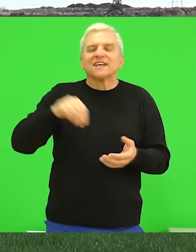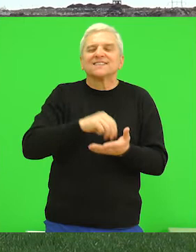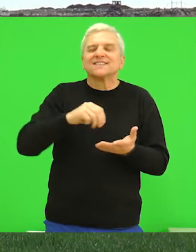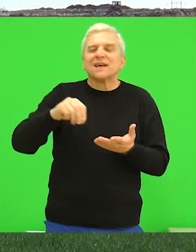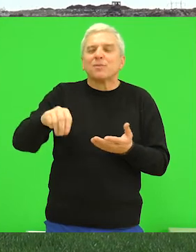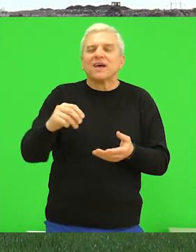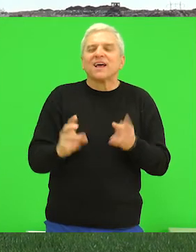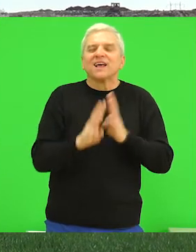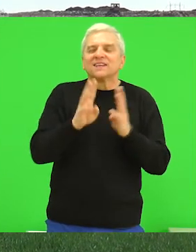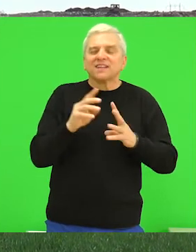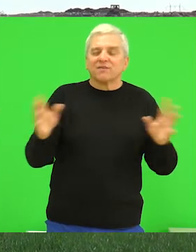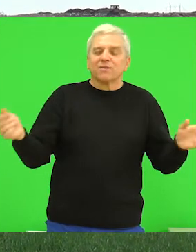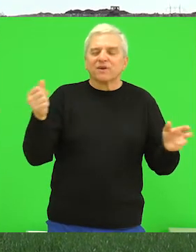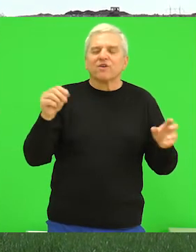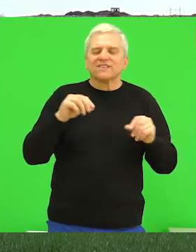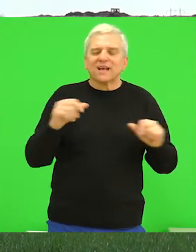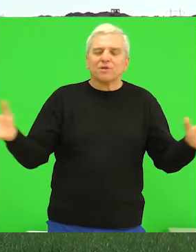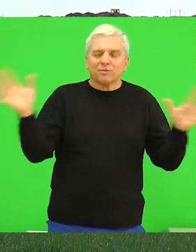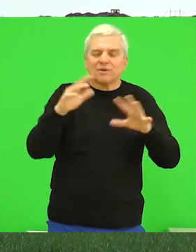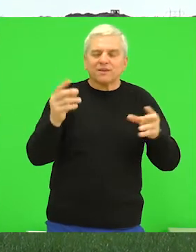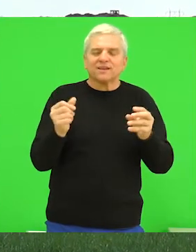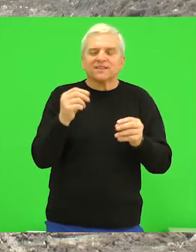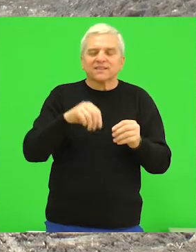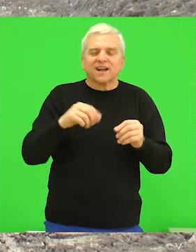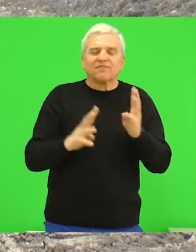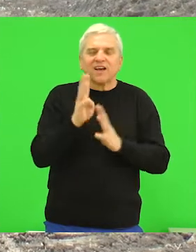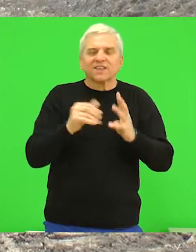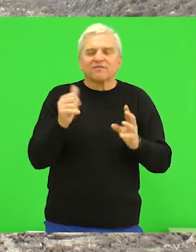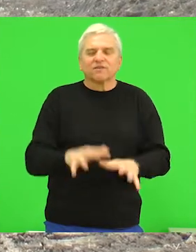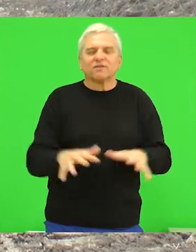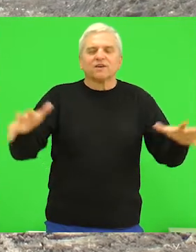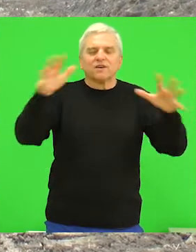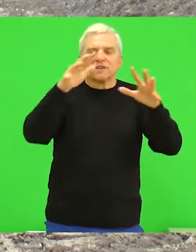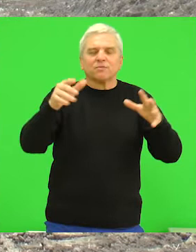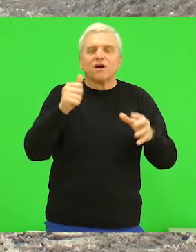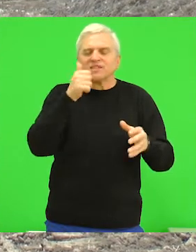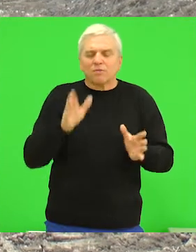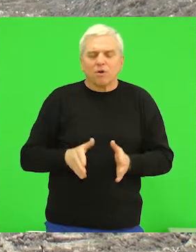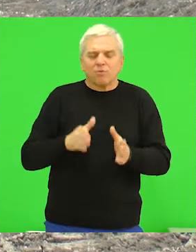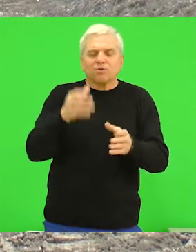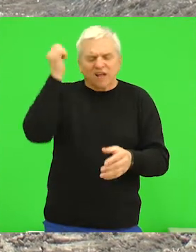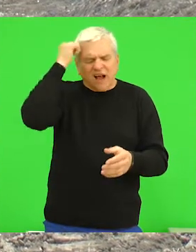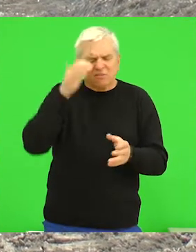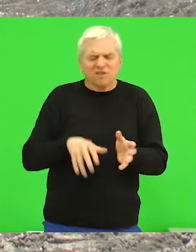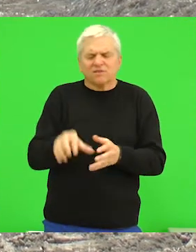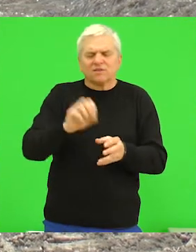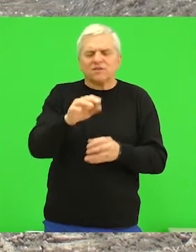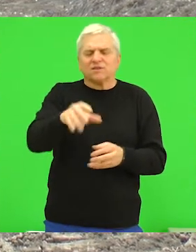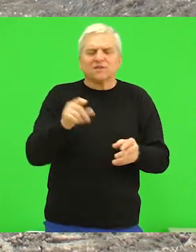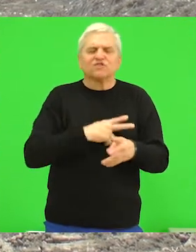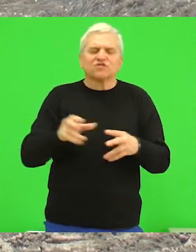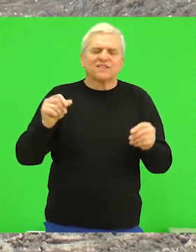trave nasipati, nabacati da se izraste trava. Samo put se prave šuta, a bedem se prave